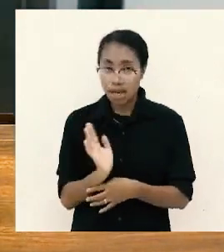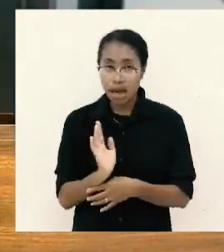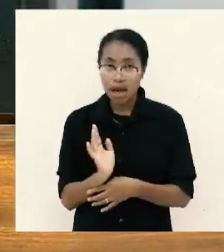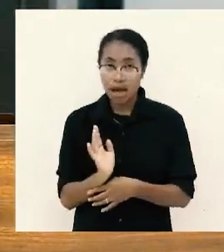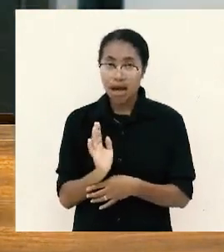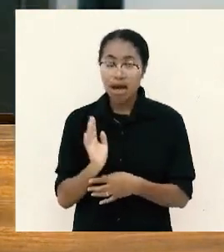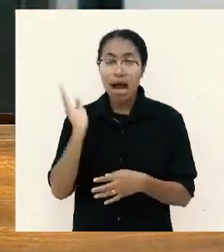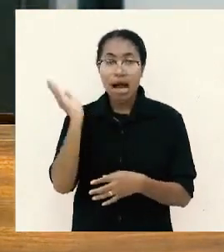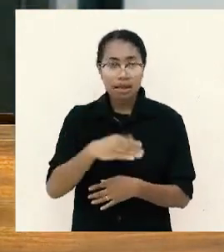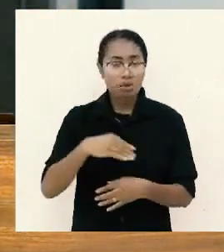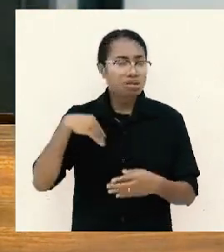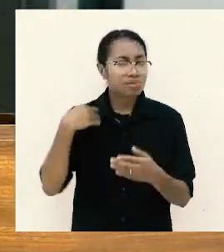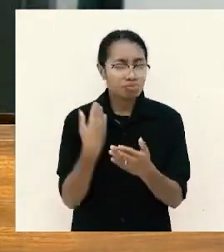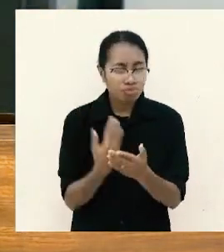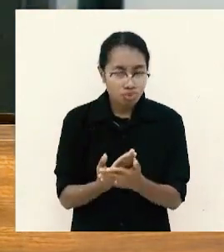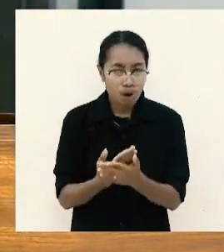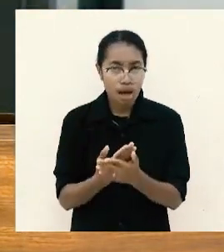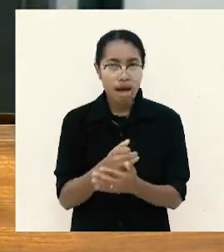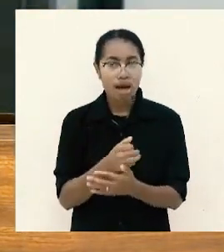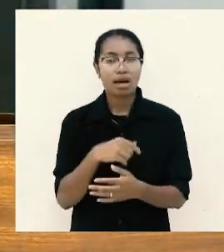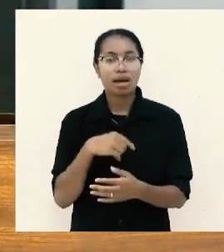seluruh kekristenan